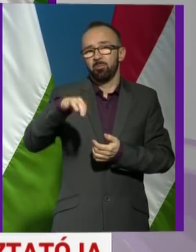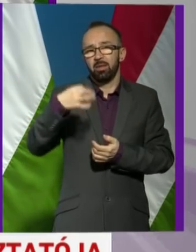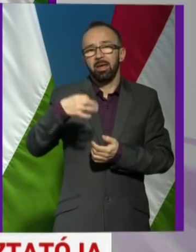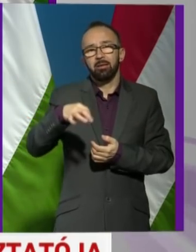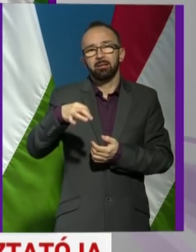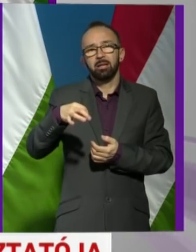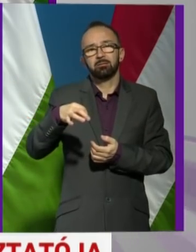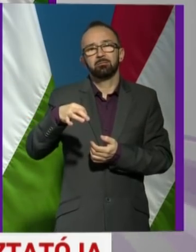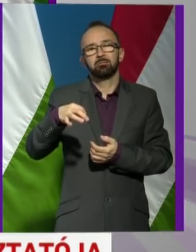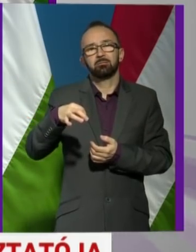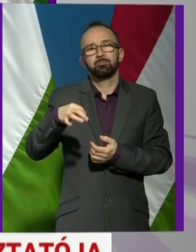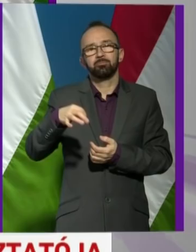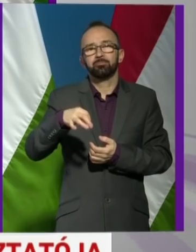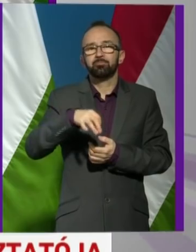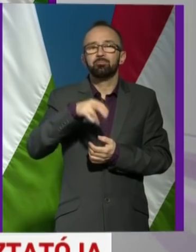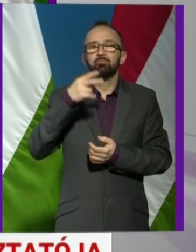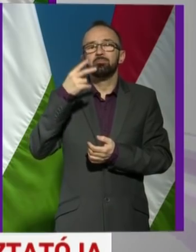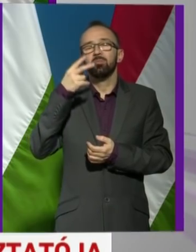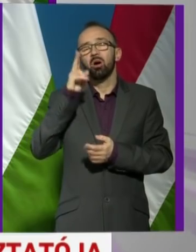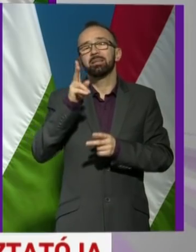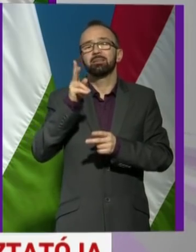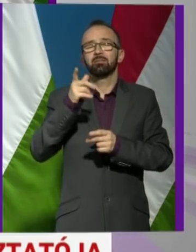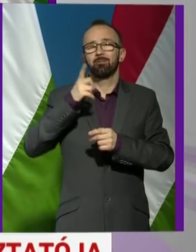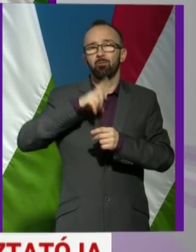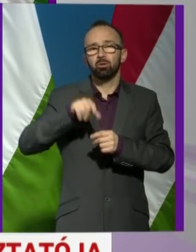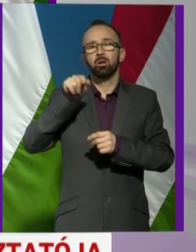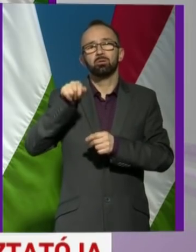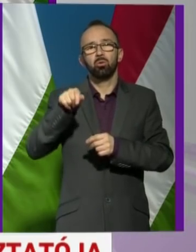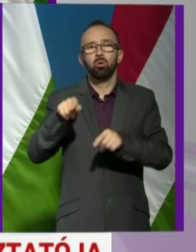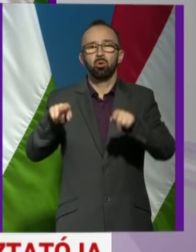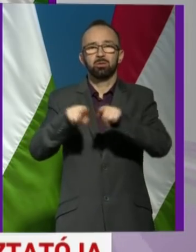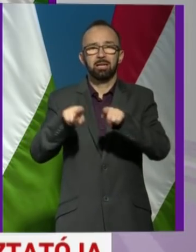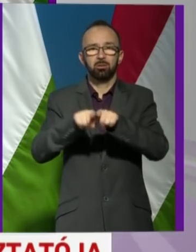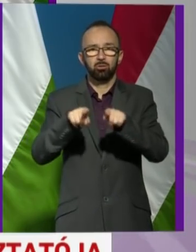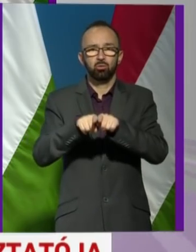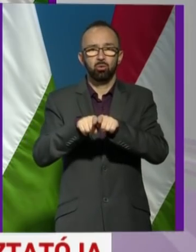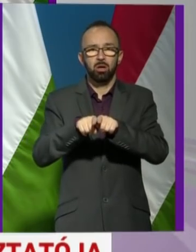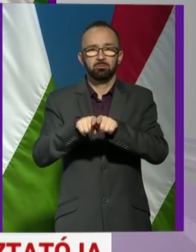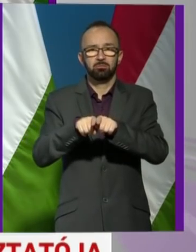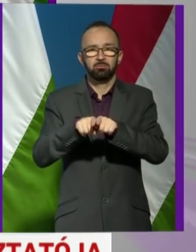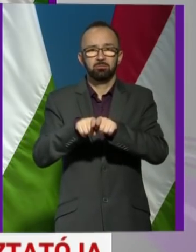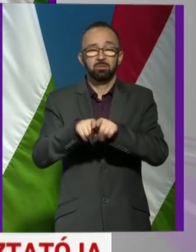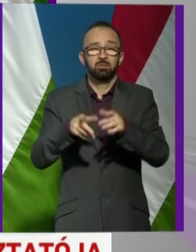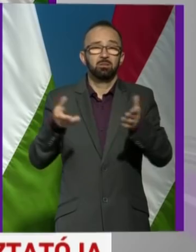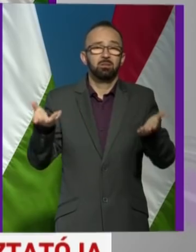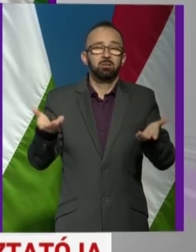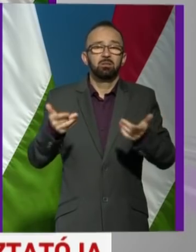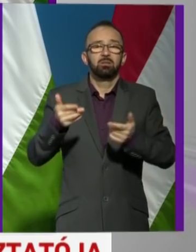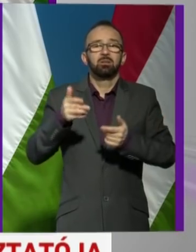látókörünkbe került az ő hozzátartozója. Hogy ez most